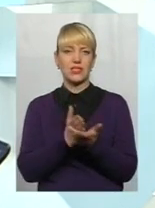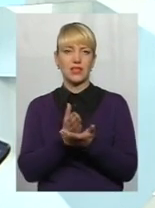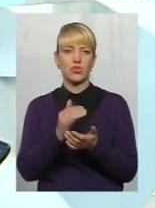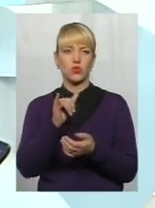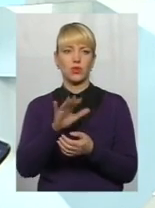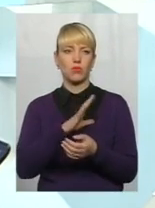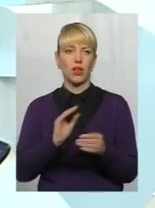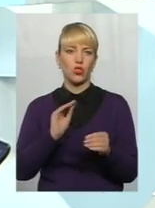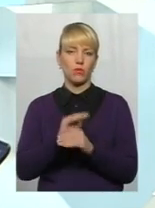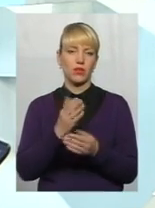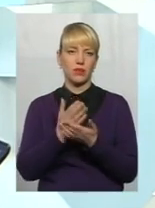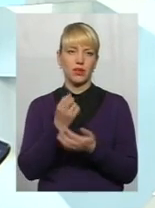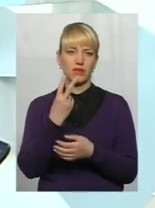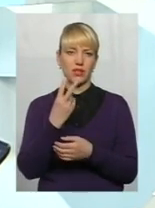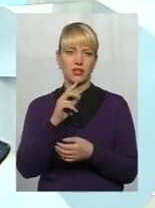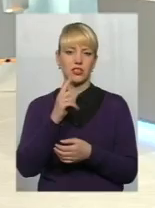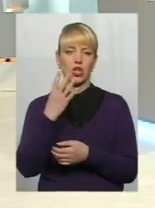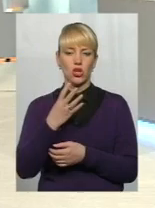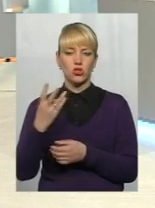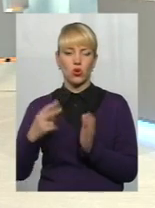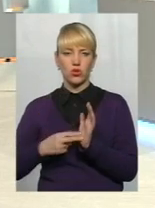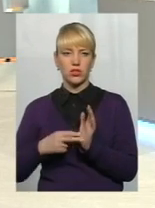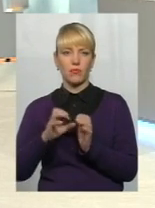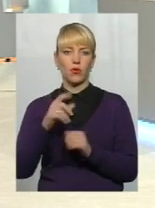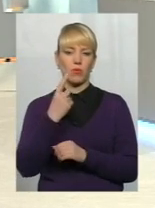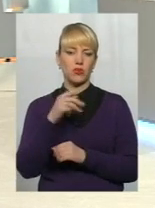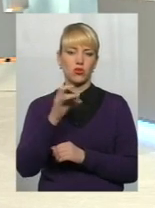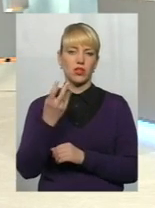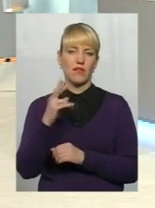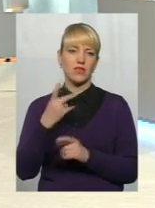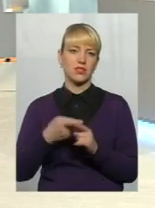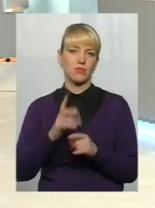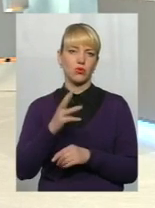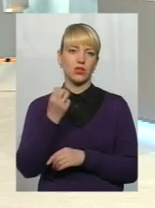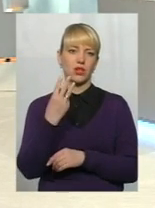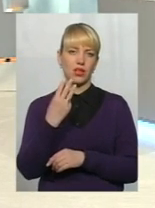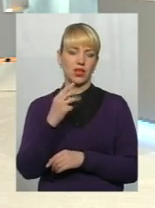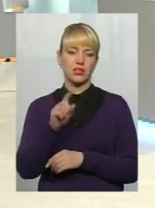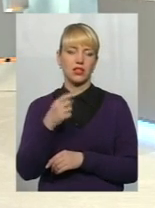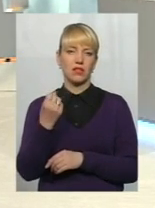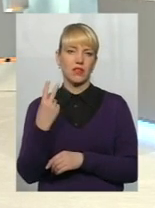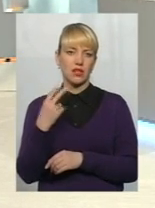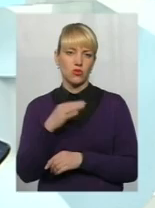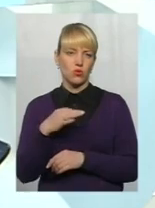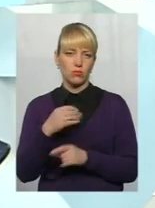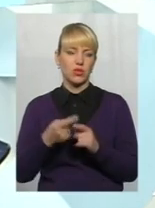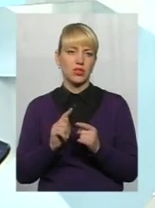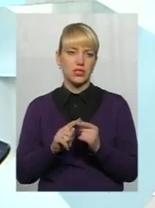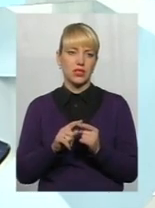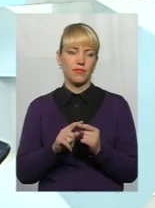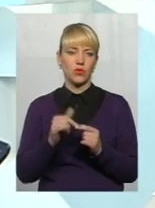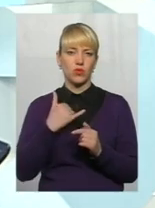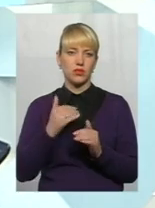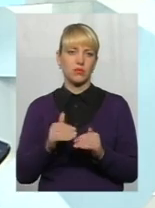доплату 1247, з 1 травня це вже буде 13 гривень, 12 копійок. Тобто, тут в нас